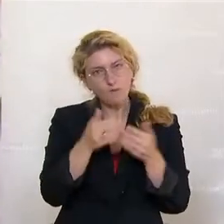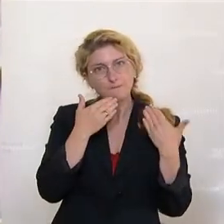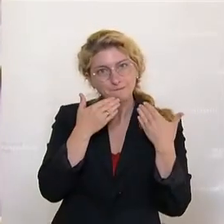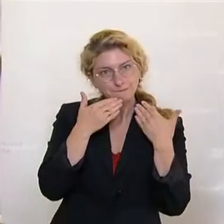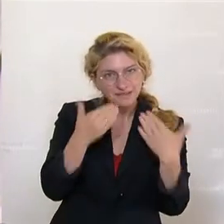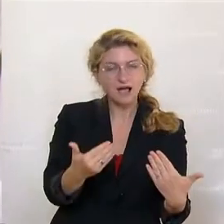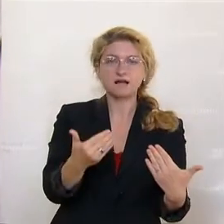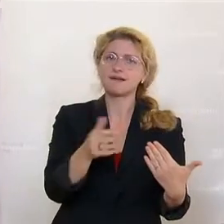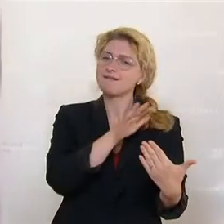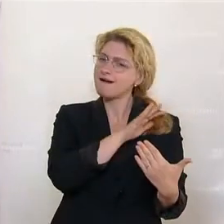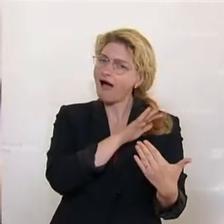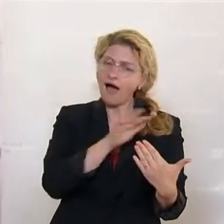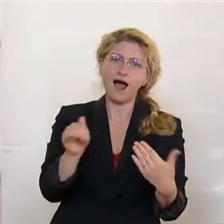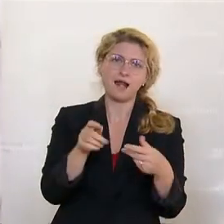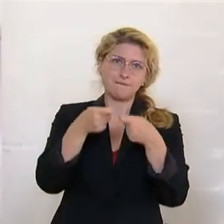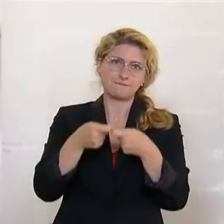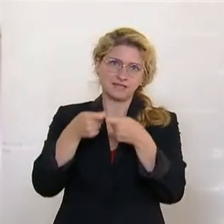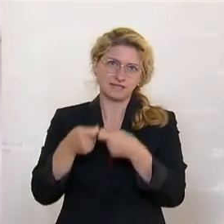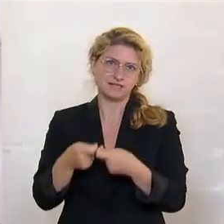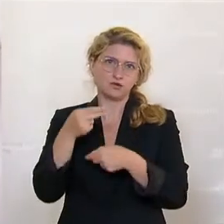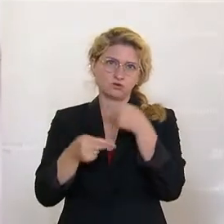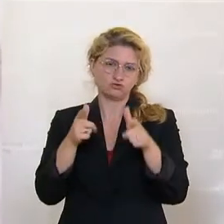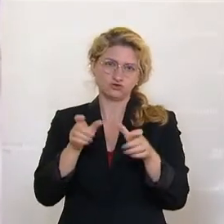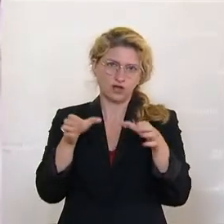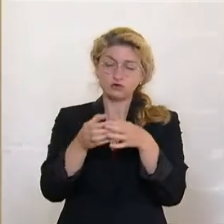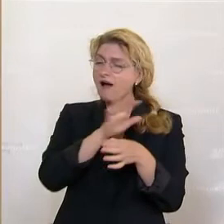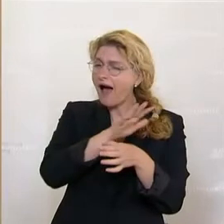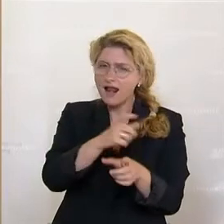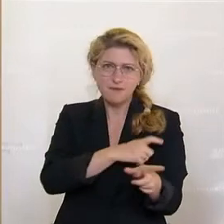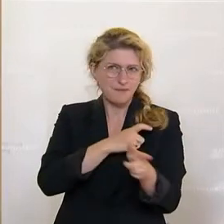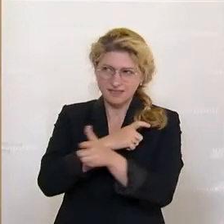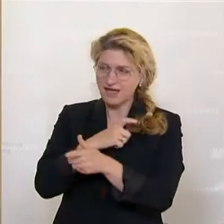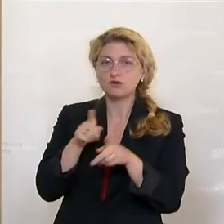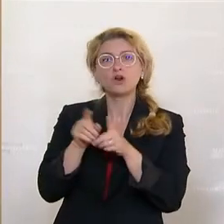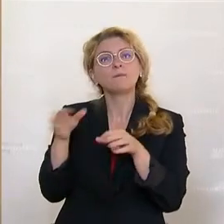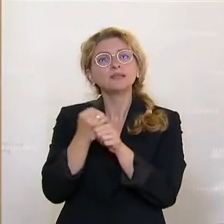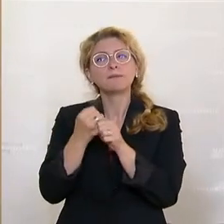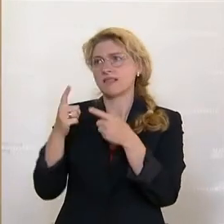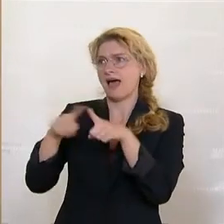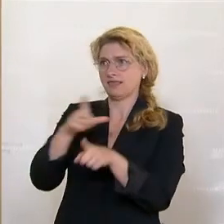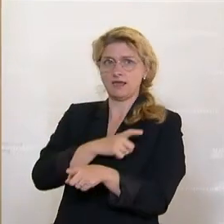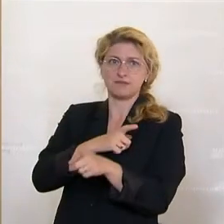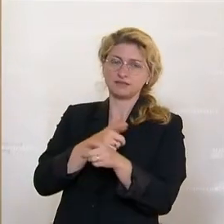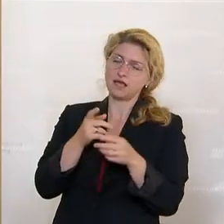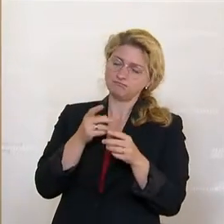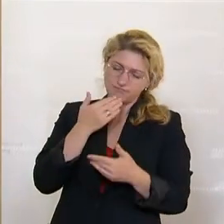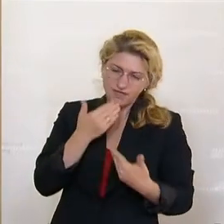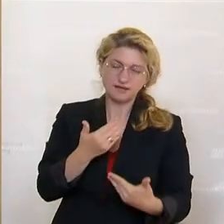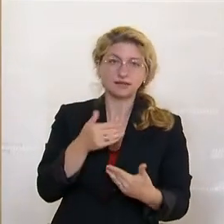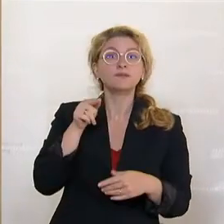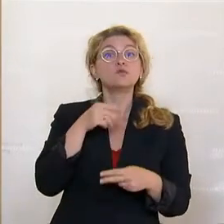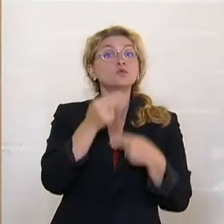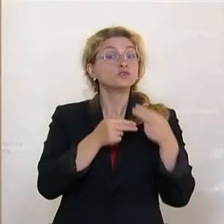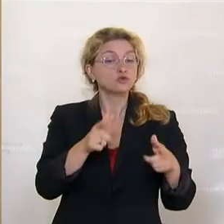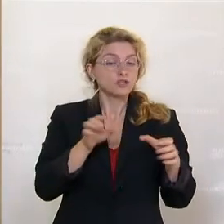Mitgliedern des Untersuchungsausschusses von allen Fraktionen und auch die Mitarbeiter der anderen Clubs. Ein Untersuchungsausschuss ist eine